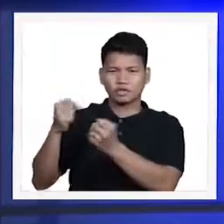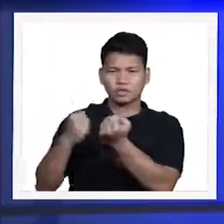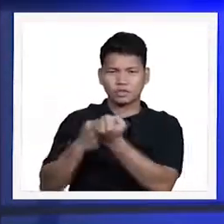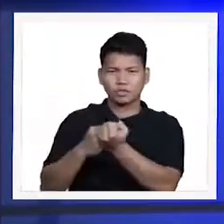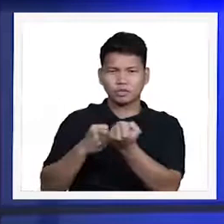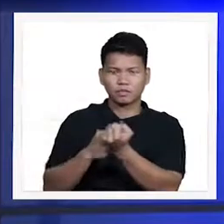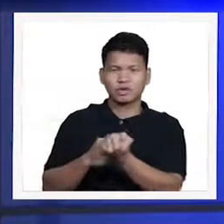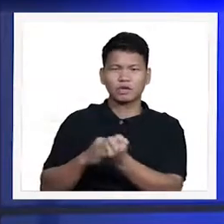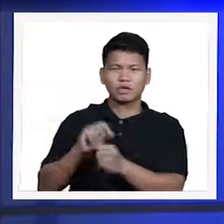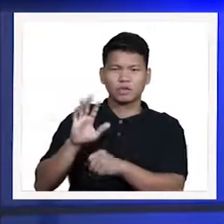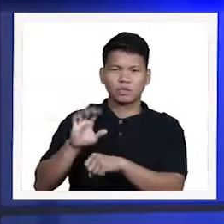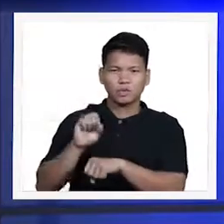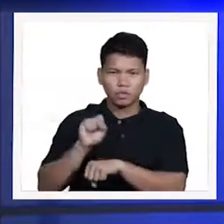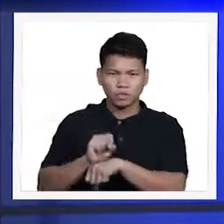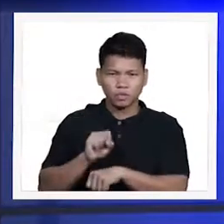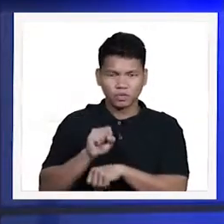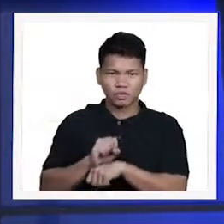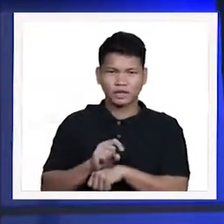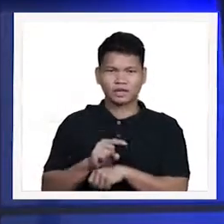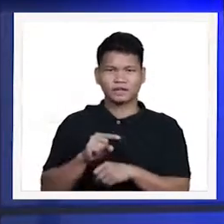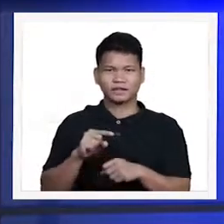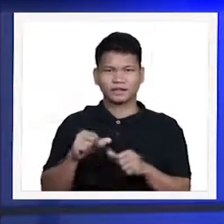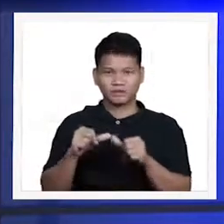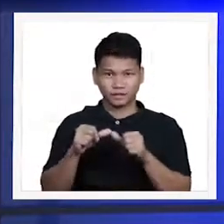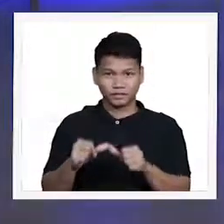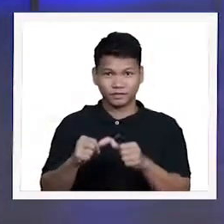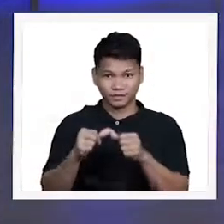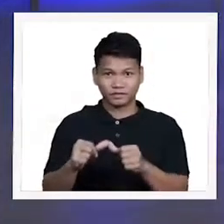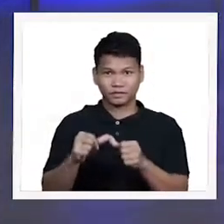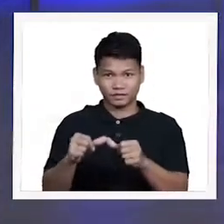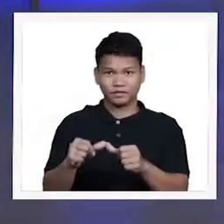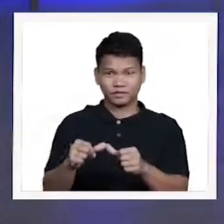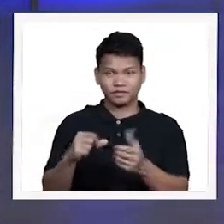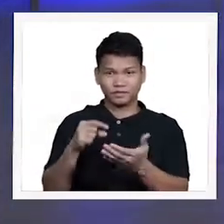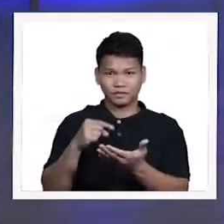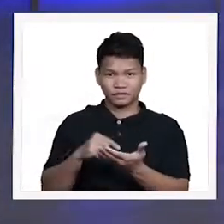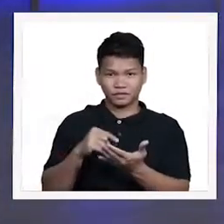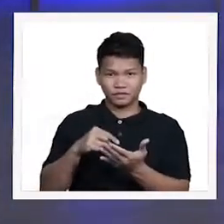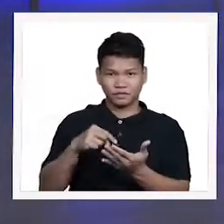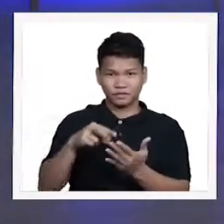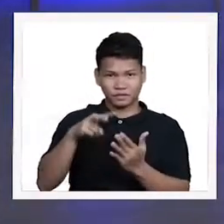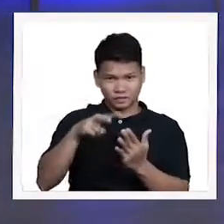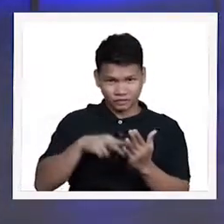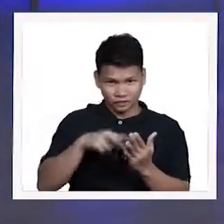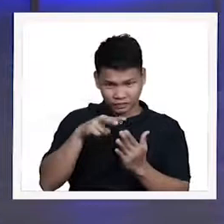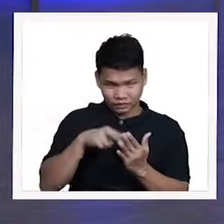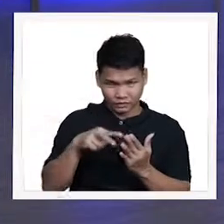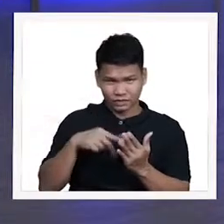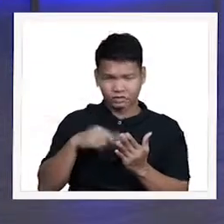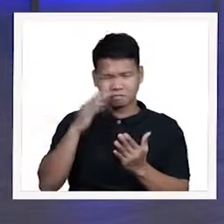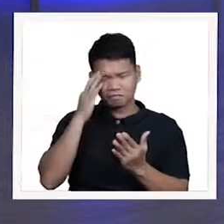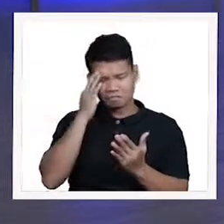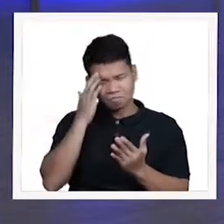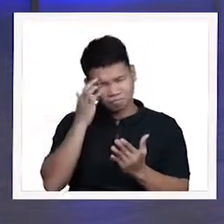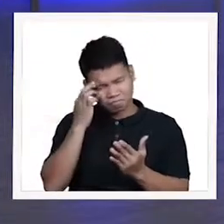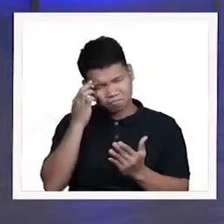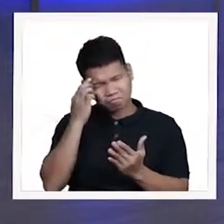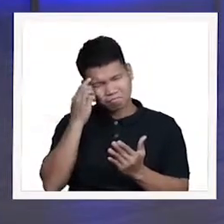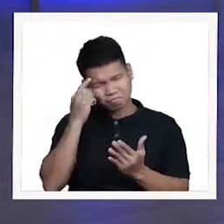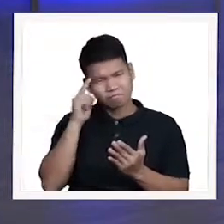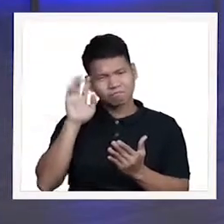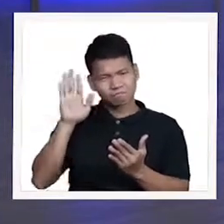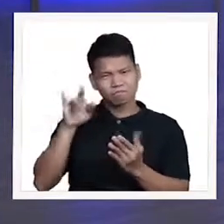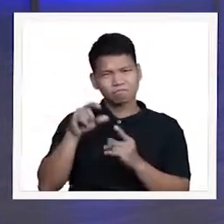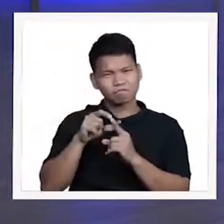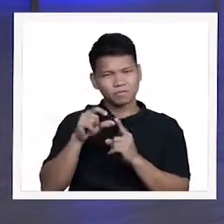and doing this habang ako ay nagbabasa at nagmeditate sa kanyang mga salita